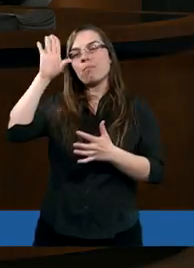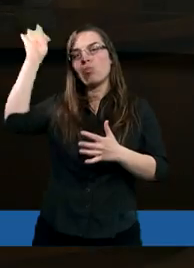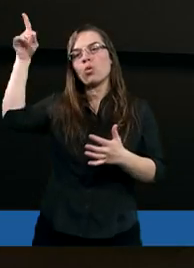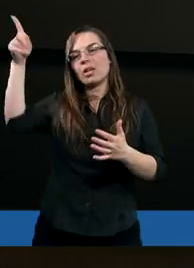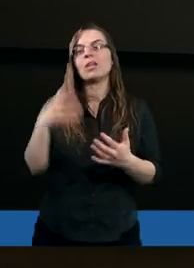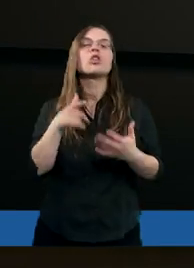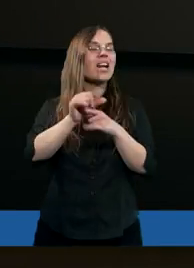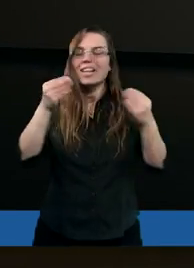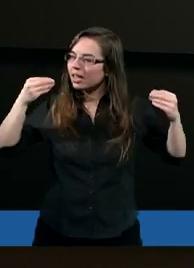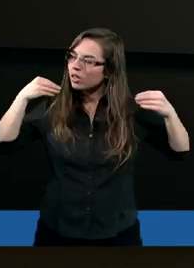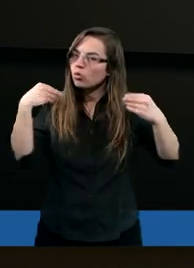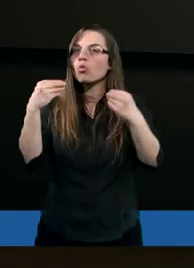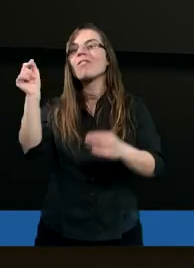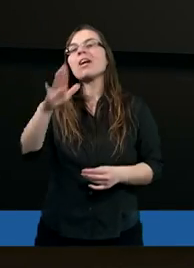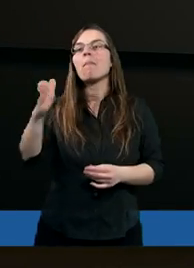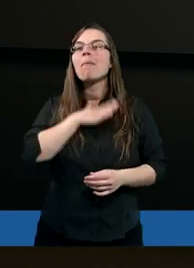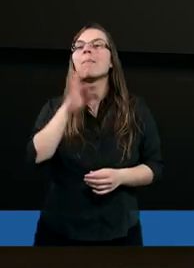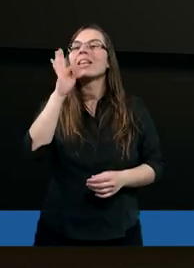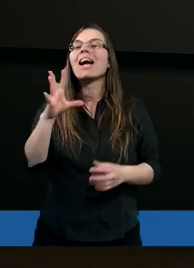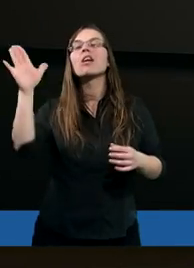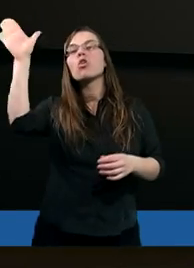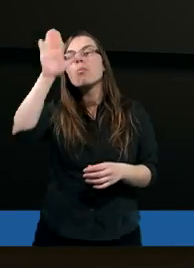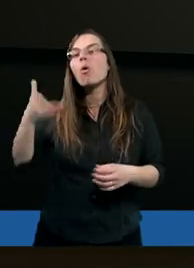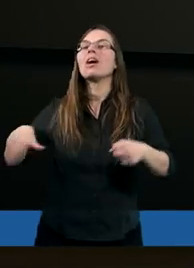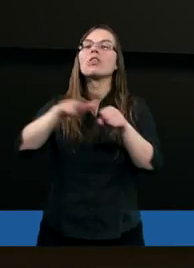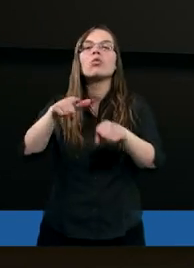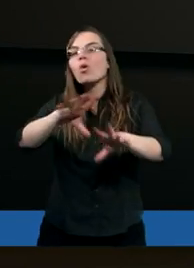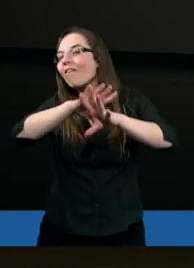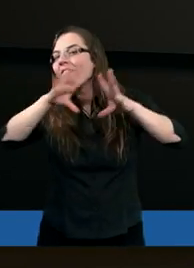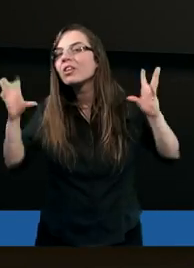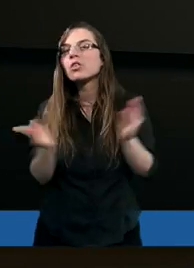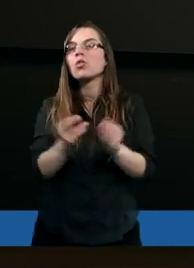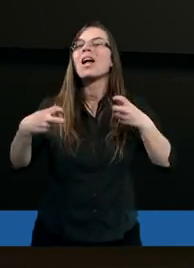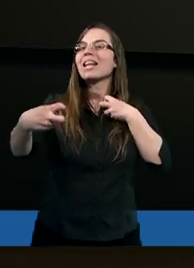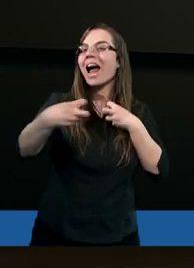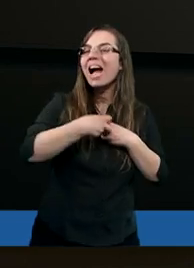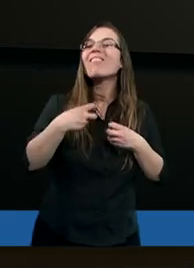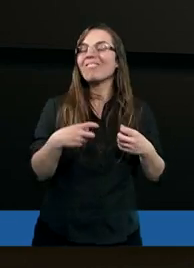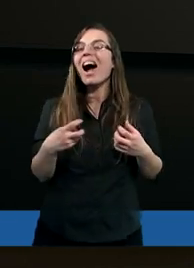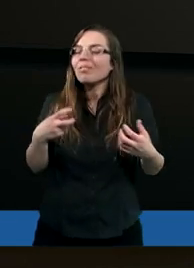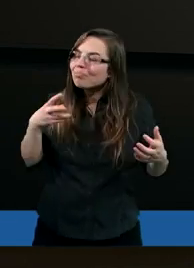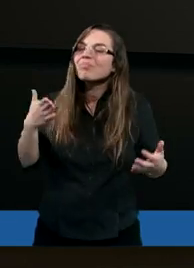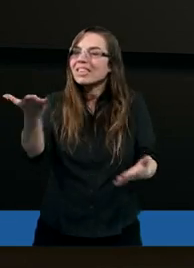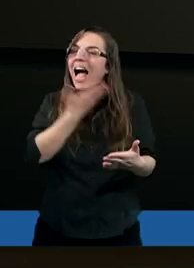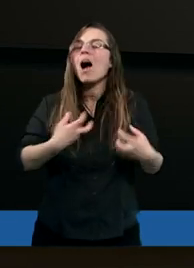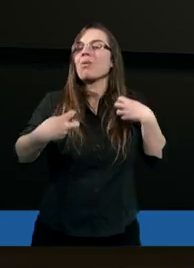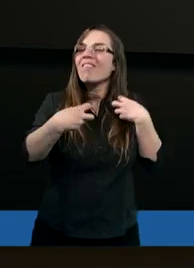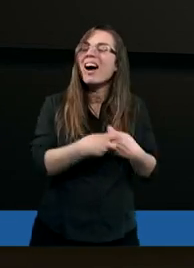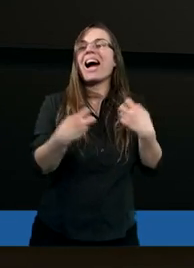Moi drodzy, to jest cudowne, że mamy takiego Boga, który to wszystko nam gwarantuje, który nas